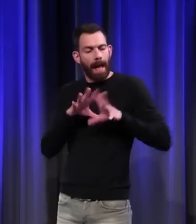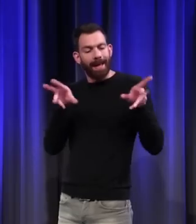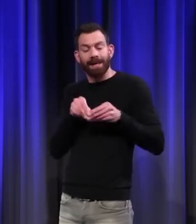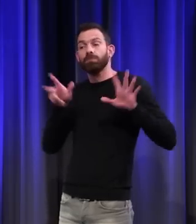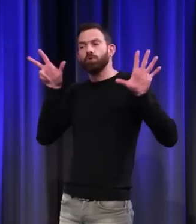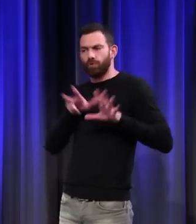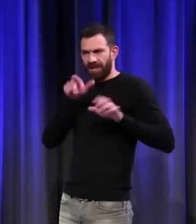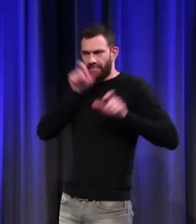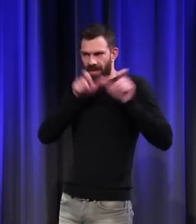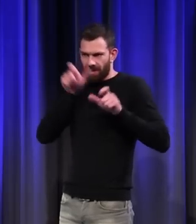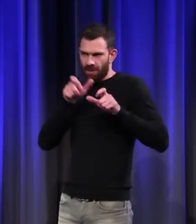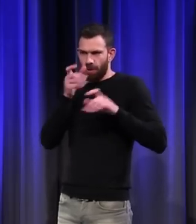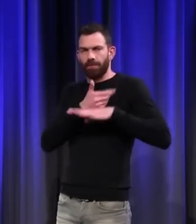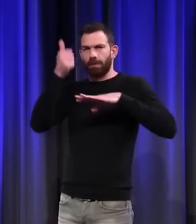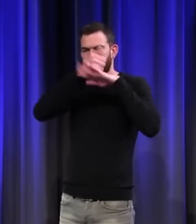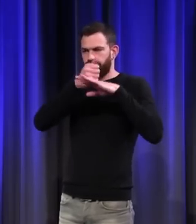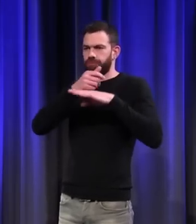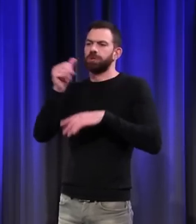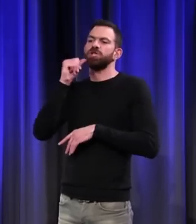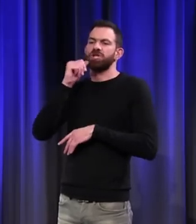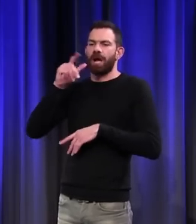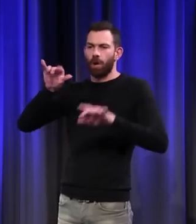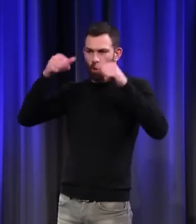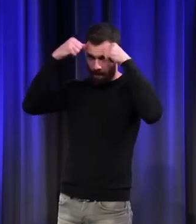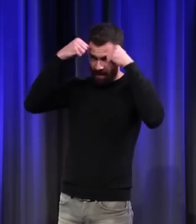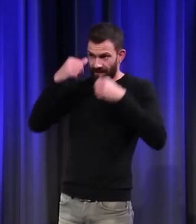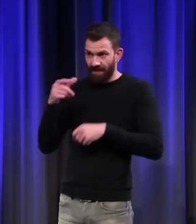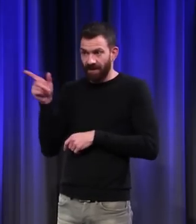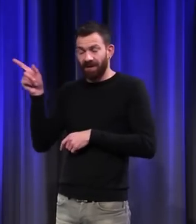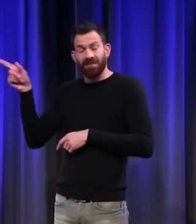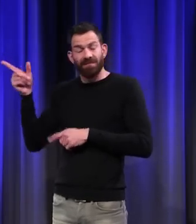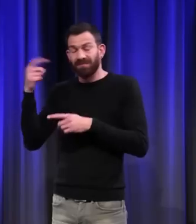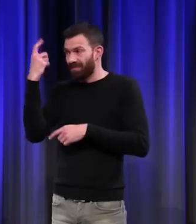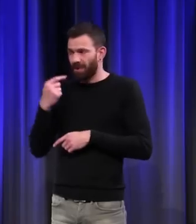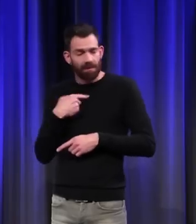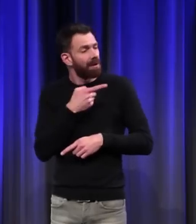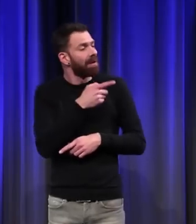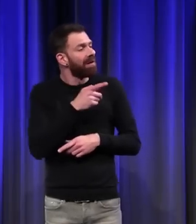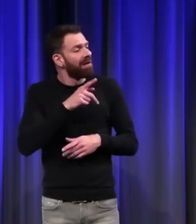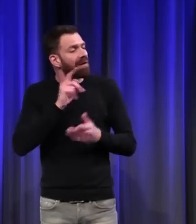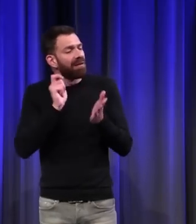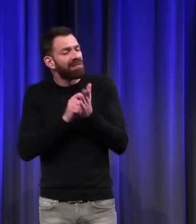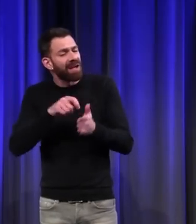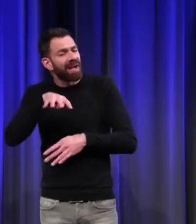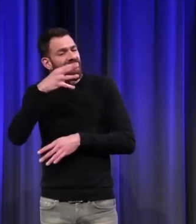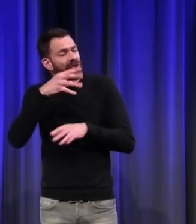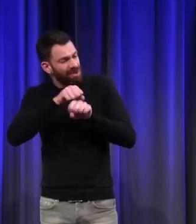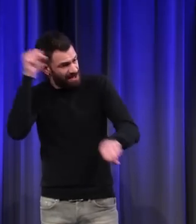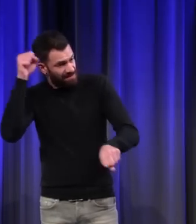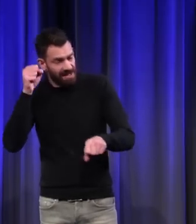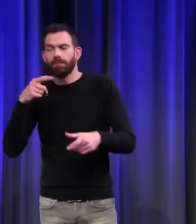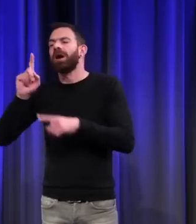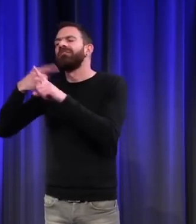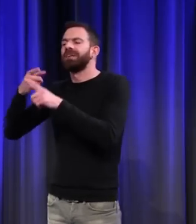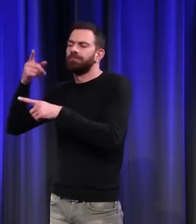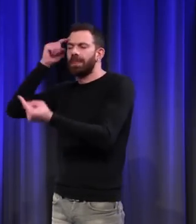direction de Jacques Le Goeuf, à quel moment les moines ont leur capuchon sur la tête au XIVe siècle. C'est une histoire de moines, le nom de Narcos.